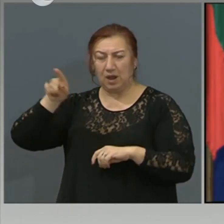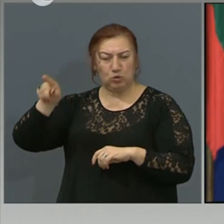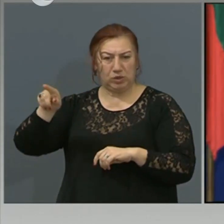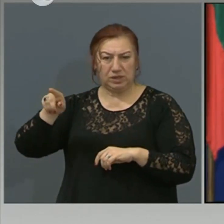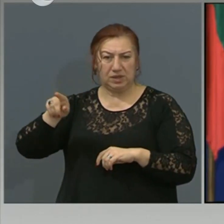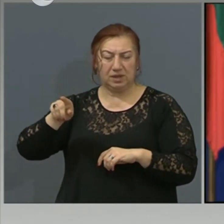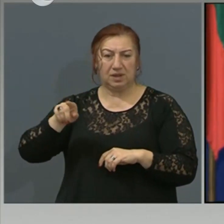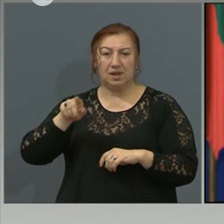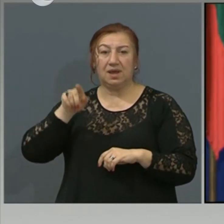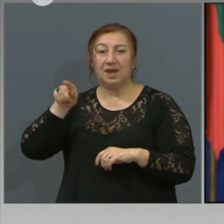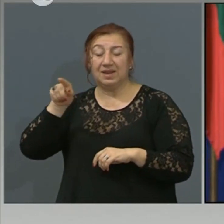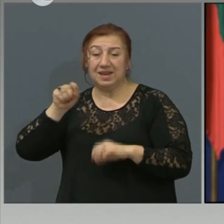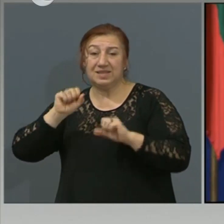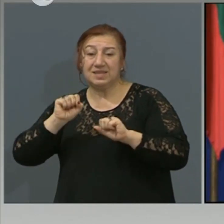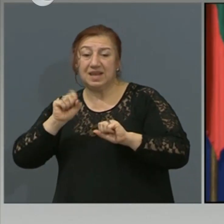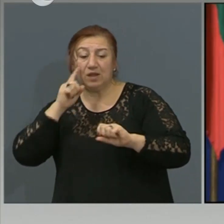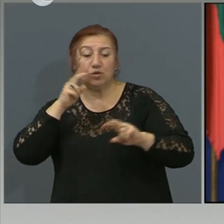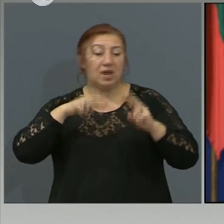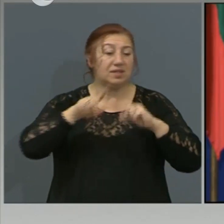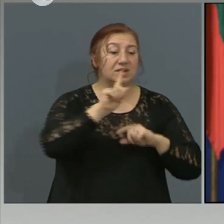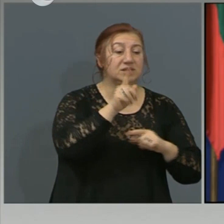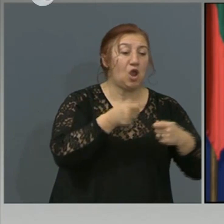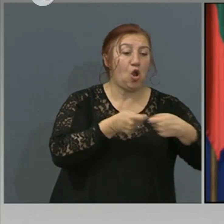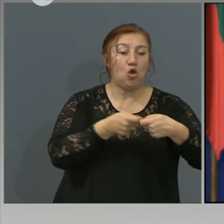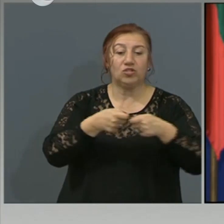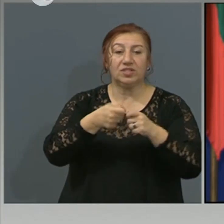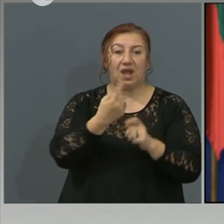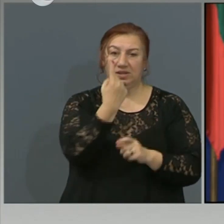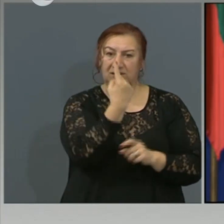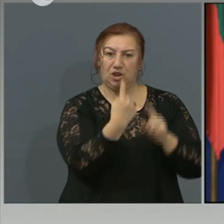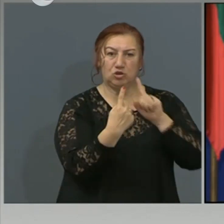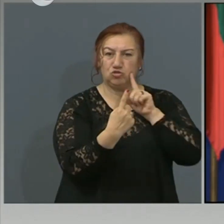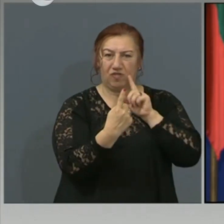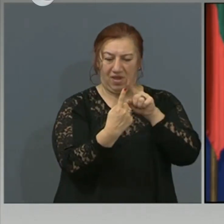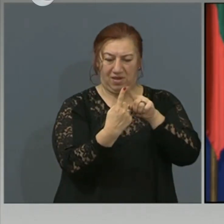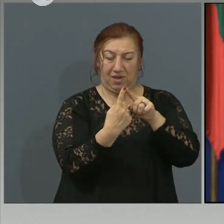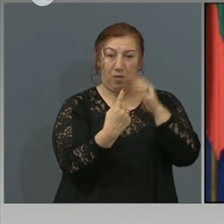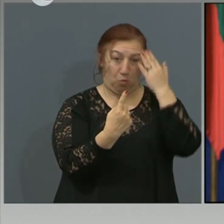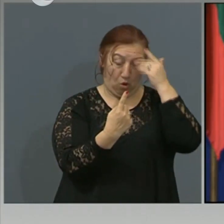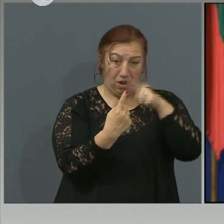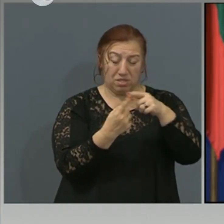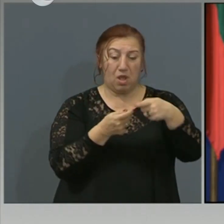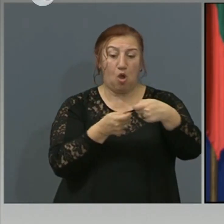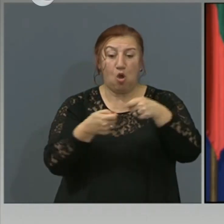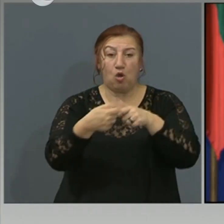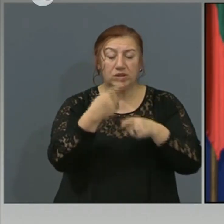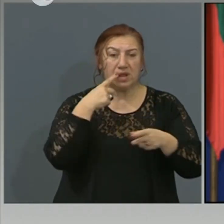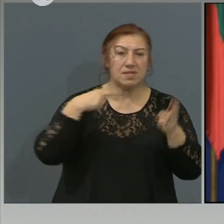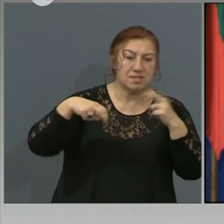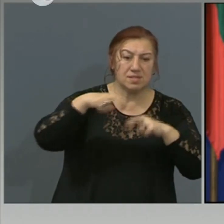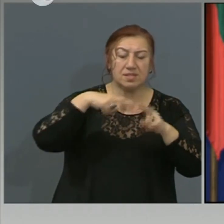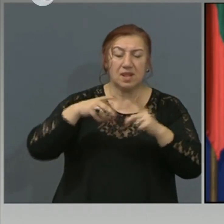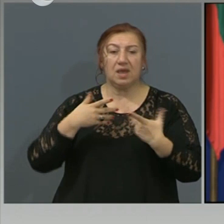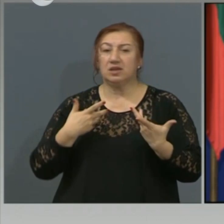те ги търсят даже тези болни, които са така наречените планови болни. Защото заработката на заведенията силно